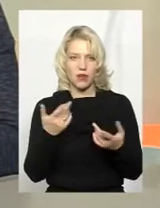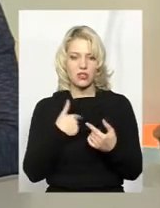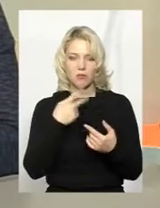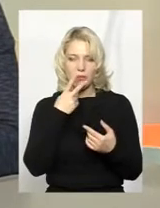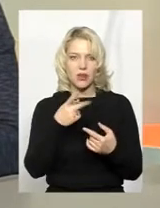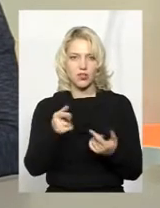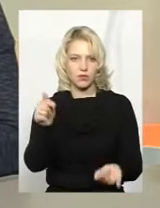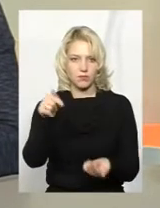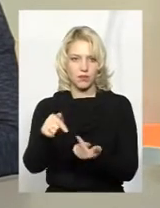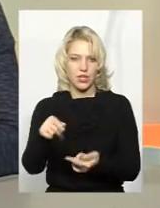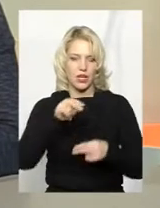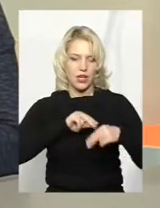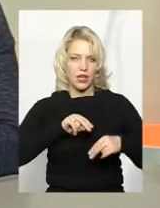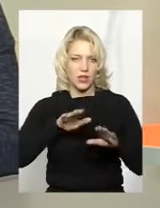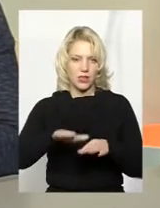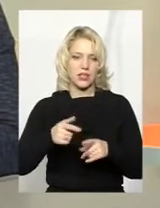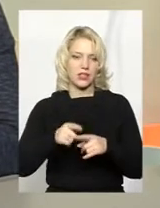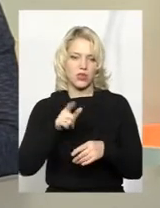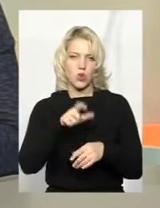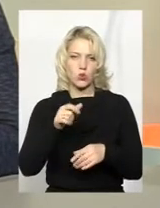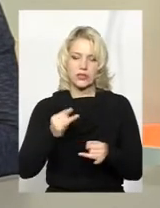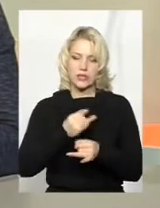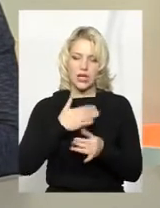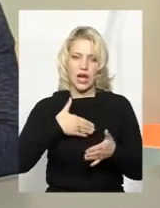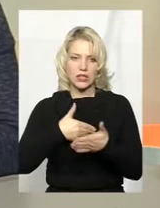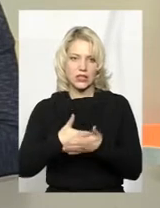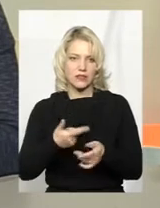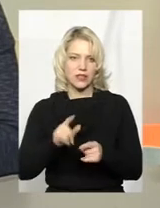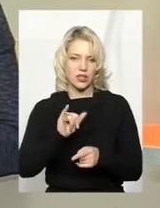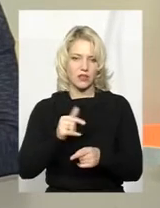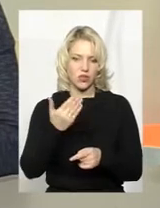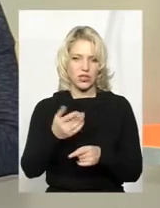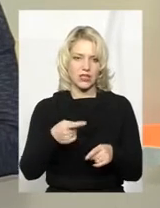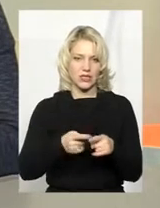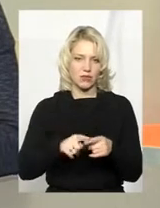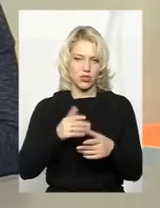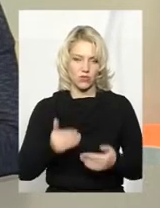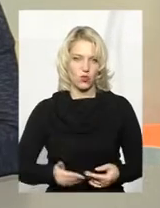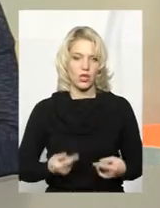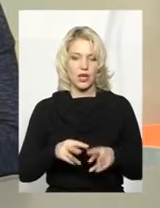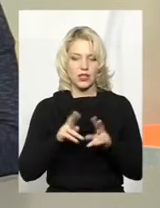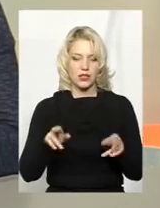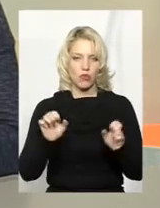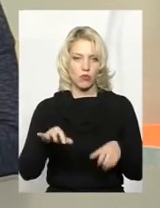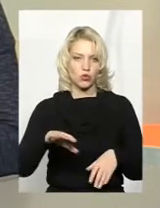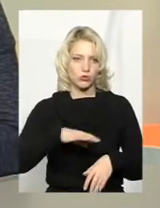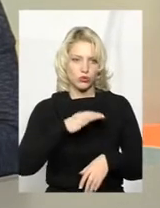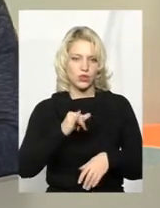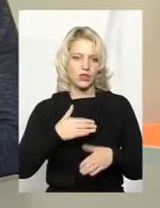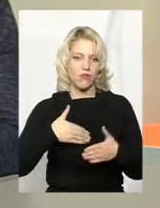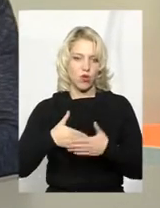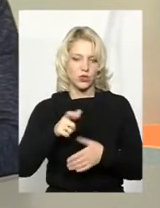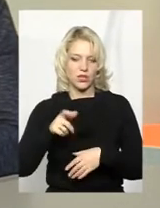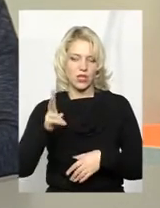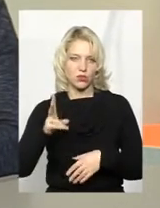бачили, що ці люди зацікавлені, активні, вони цим всім живуть. Так само може бути і з волонтерами,